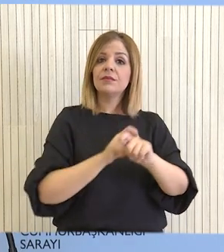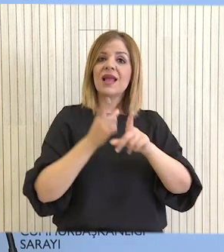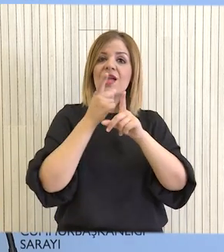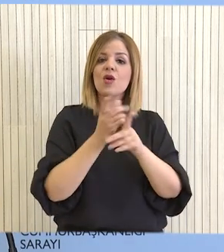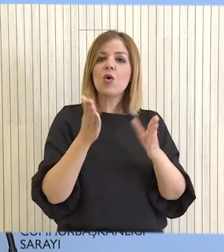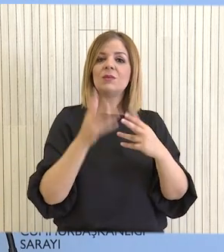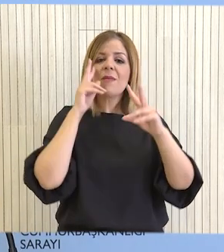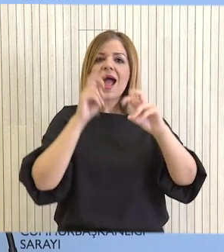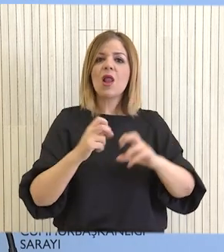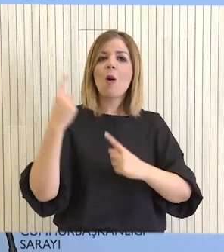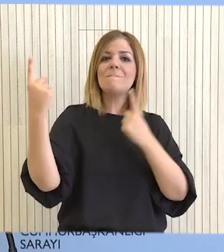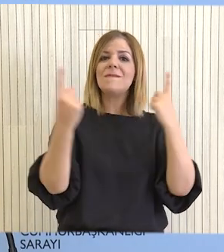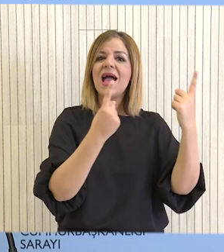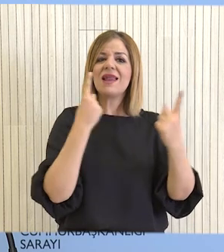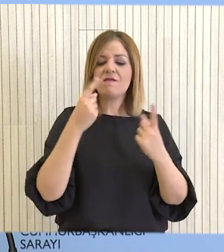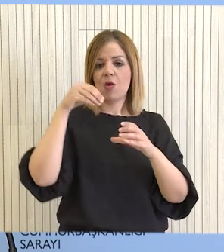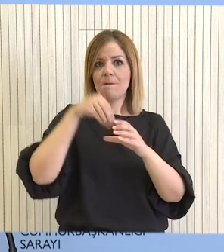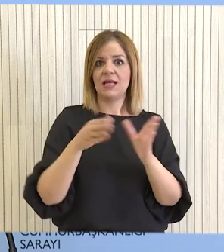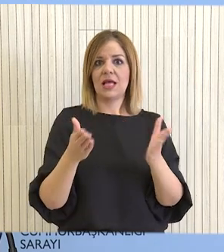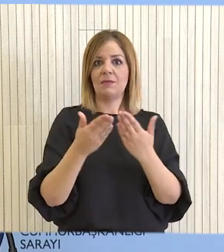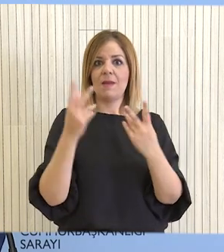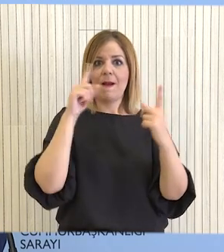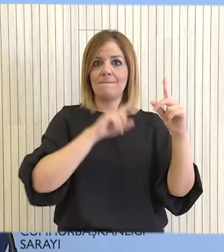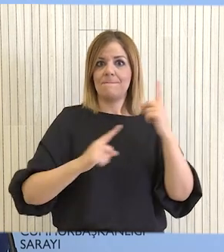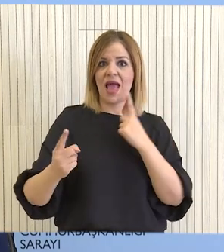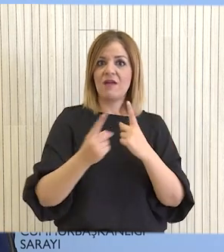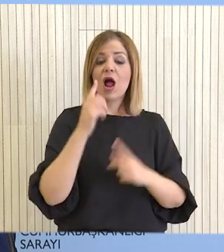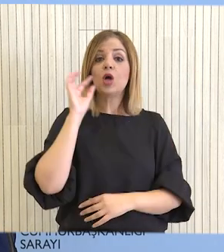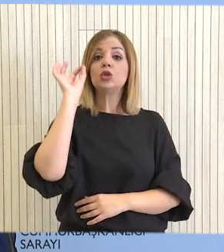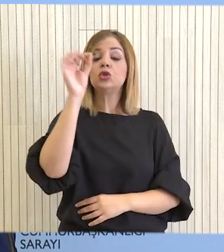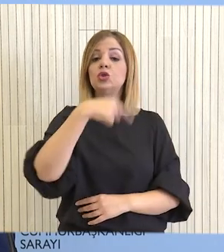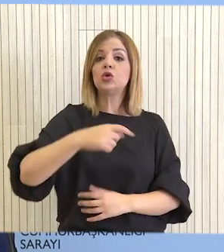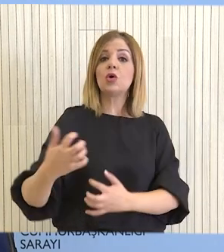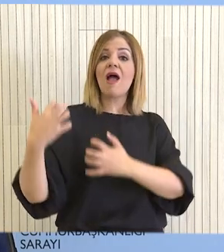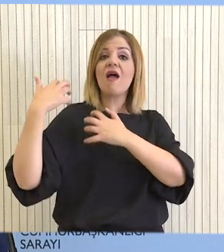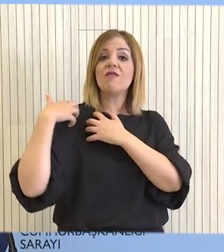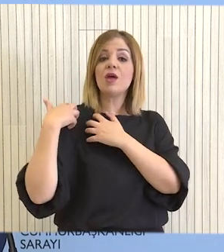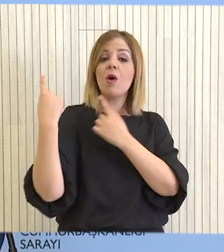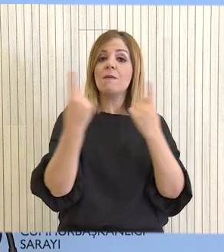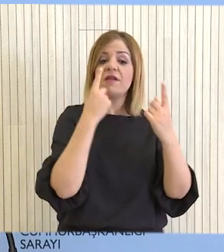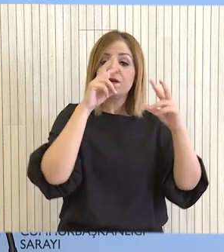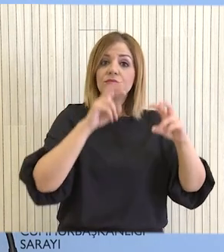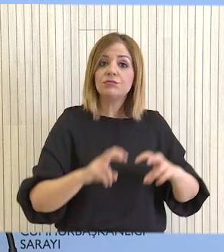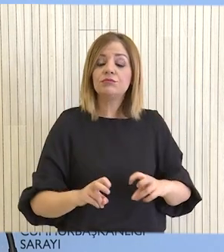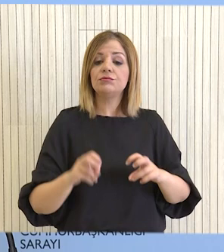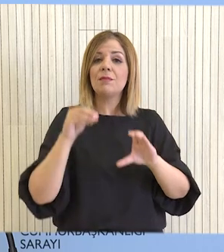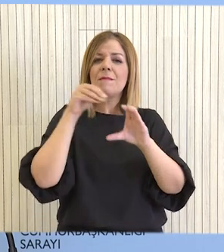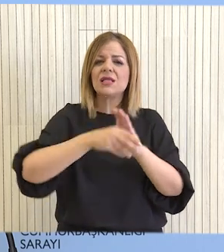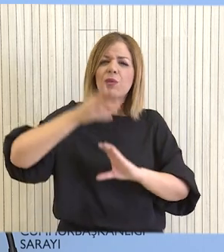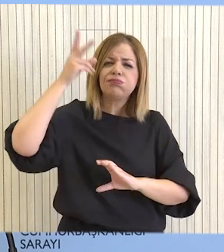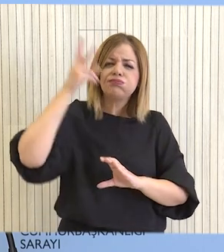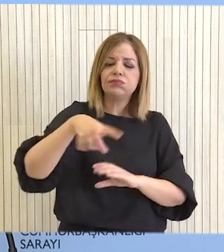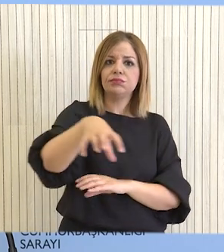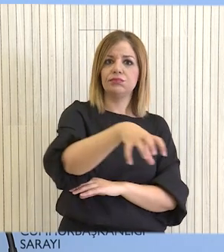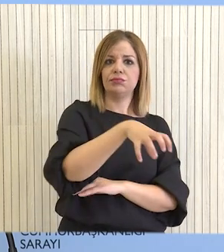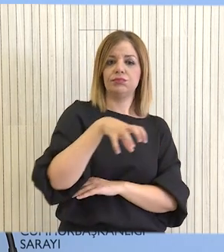τομέα ελέγχων περιβαλλοντικών ελέγχων στο Τήμα Περιβάλλοντος με αποκλειστική ευθύνη τους περιβαλλοντικούς ελέγχους και επιθεωρήσεις σε ψηλού κινδύνου